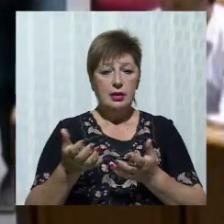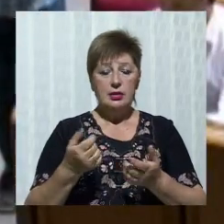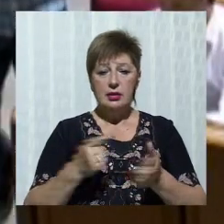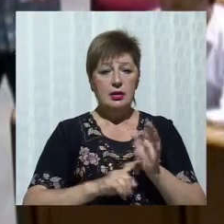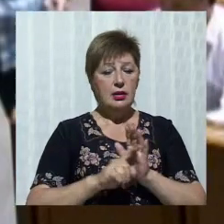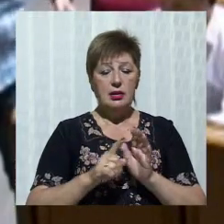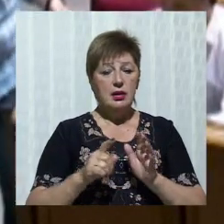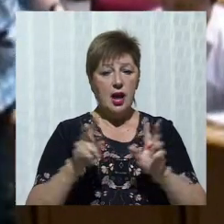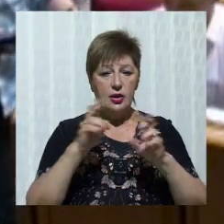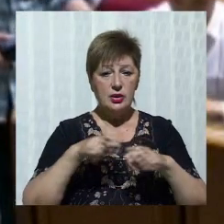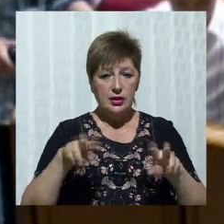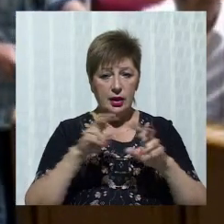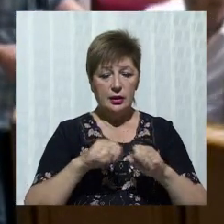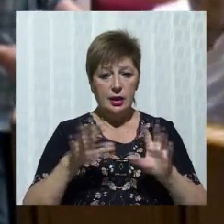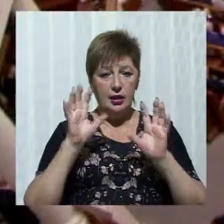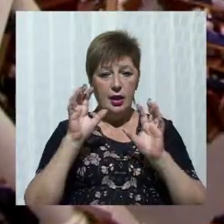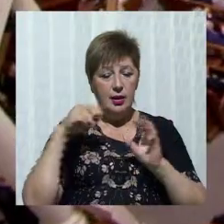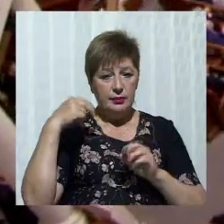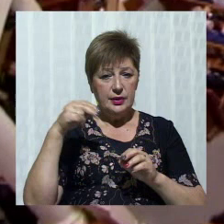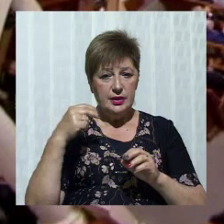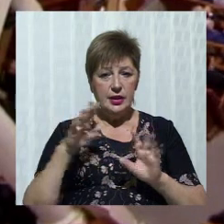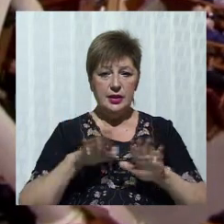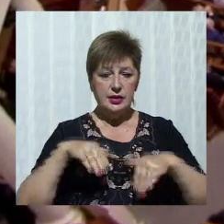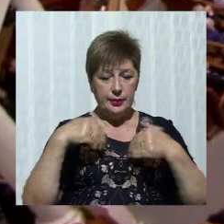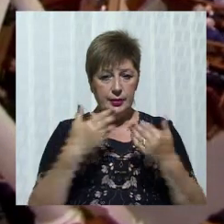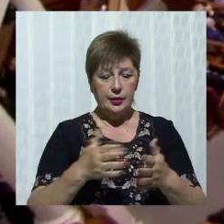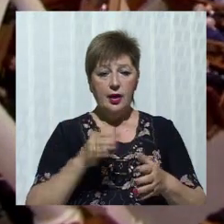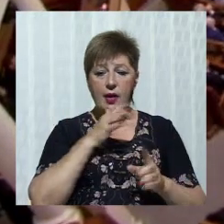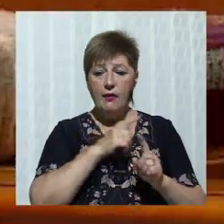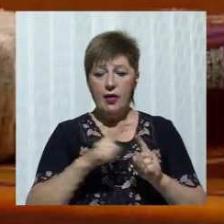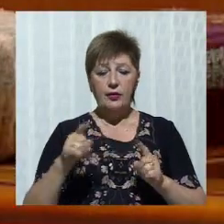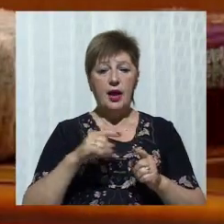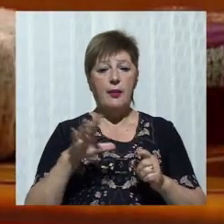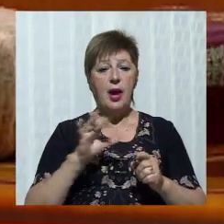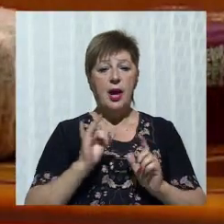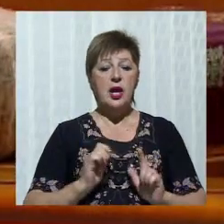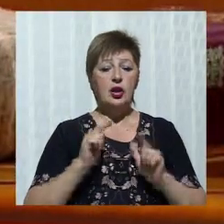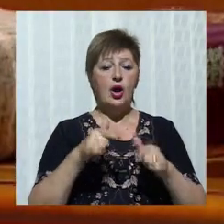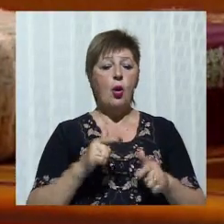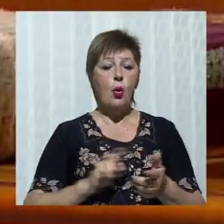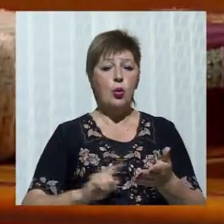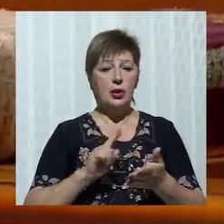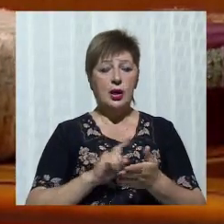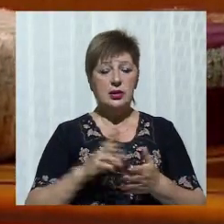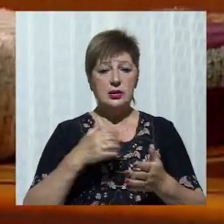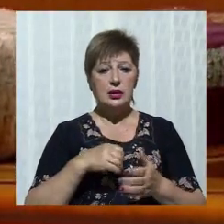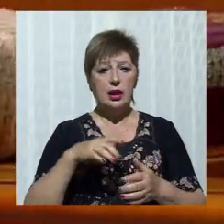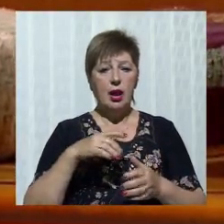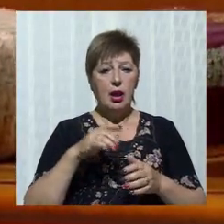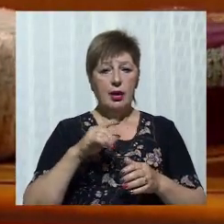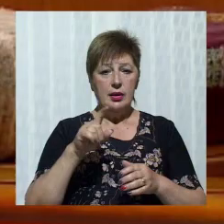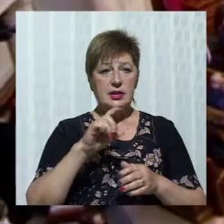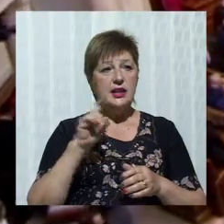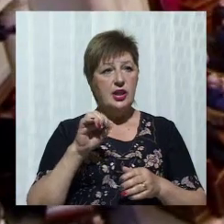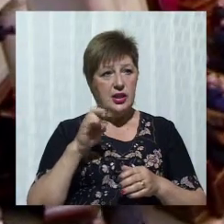змінити виборчий кодекс до парламентських виборів. У своїй промові під час інавгурації Володимир Зеленський говорив про потребу проводити вибори за відкритими